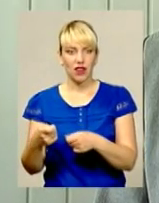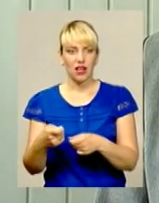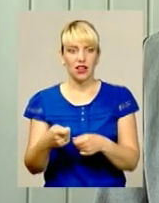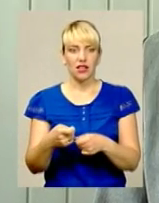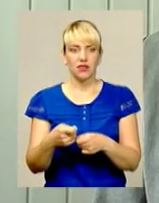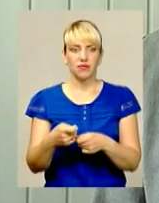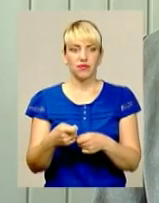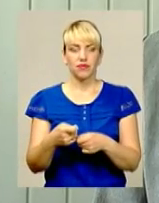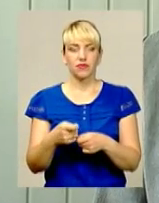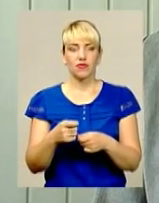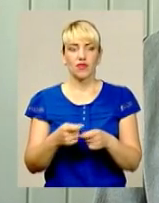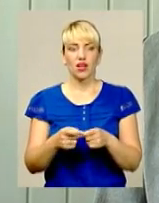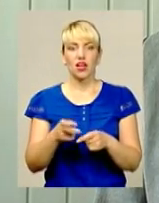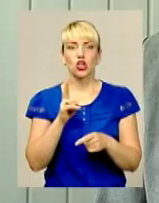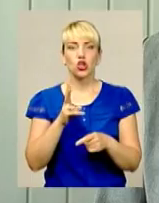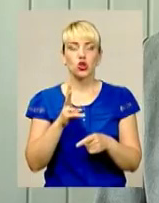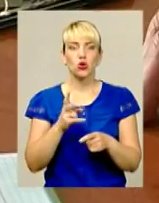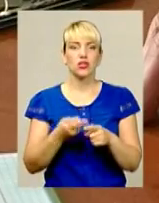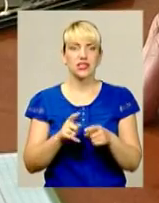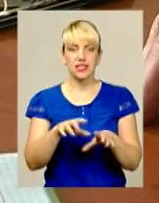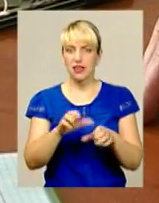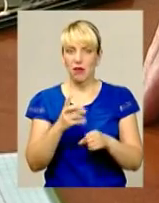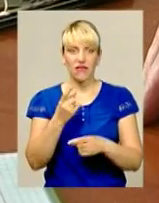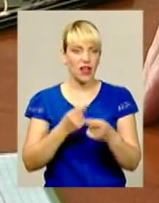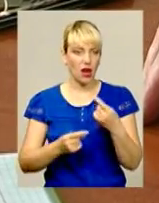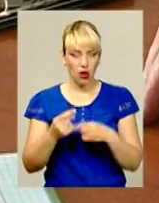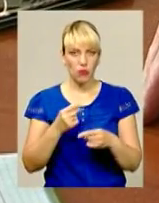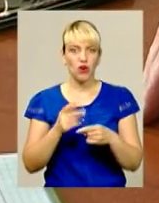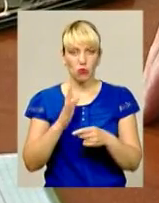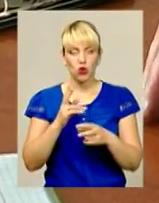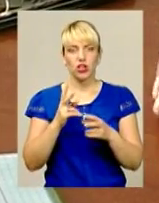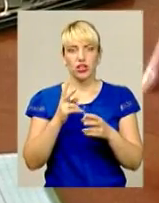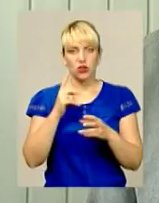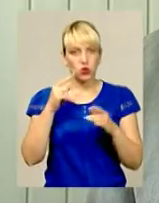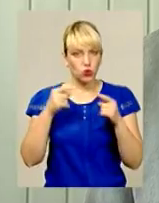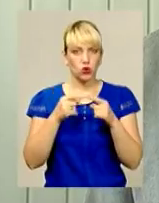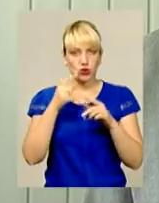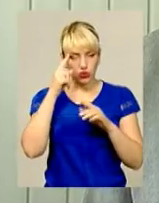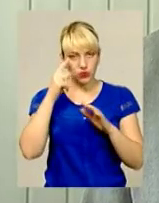вони хтось забрав і не повернув, буде встановлено під час проведення досудового розслідування. Під час огляду було вилучено фрагменти